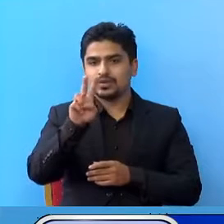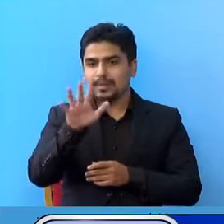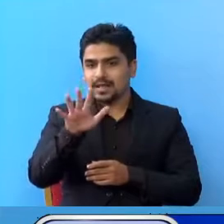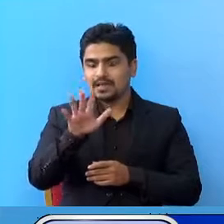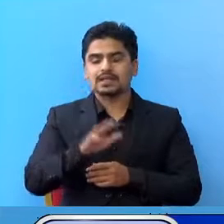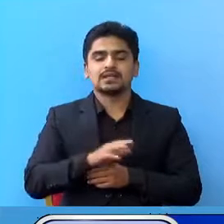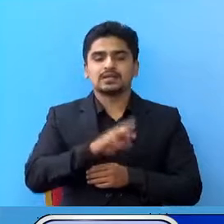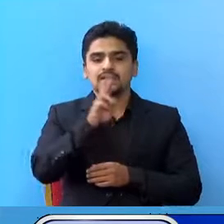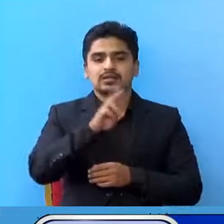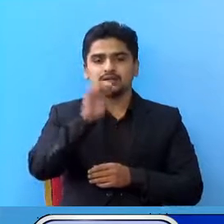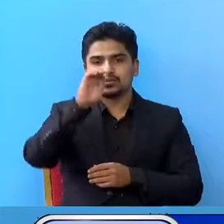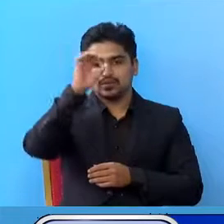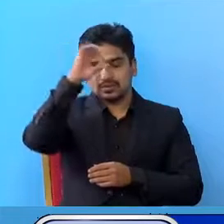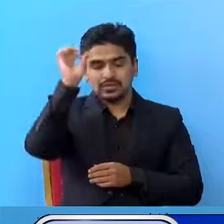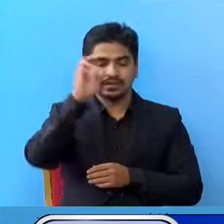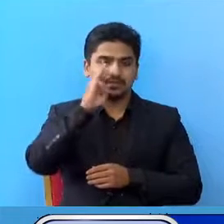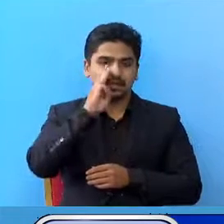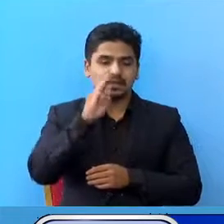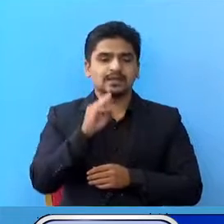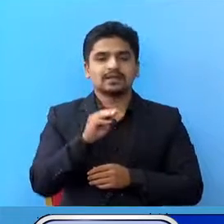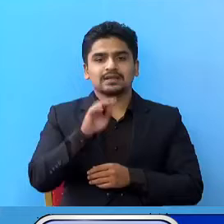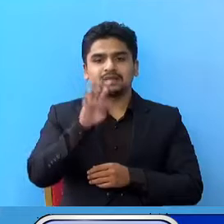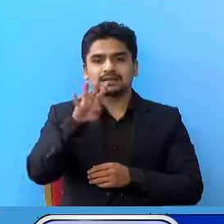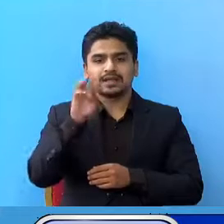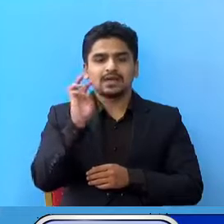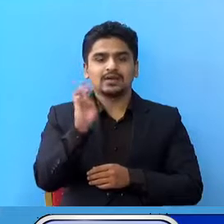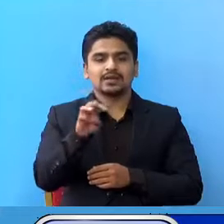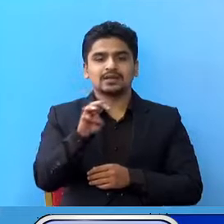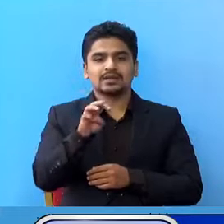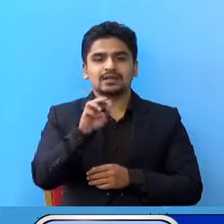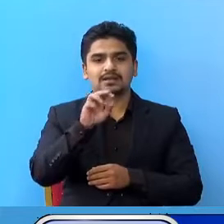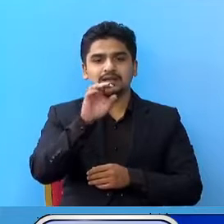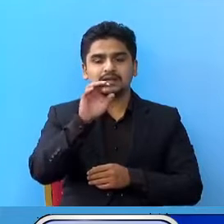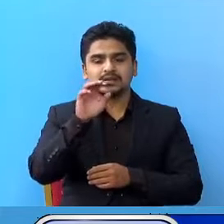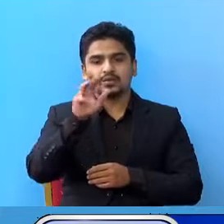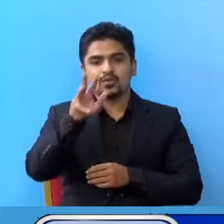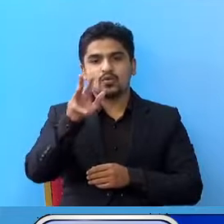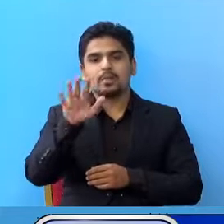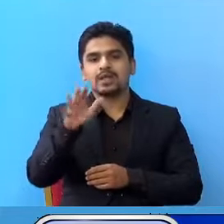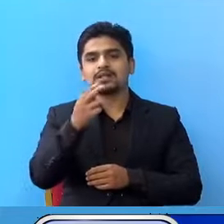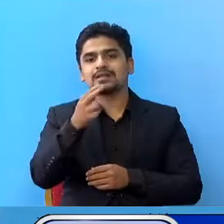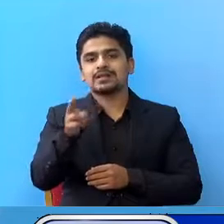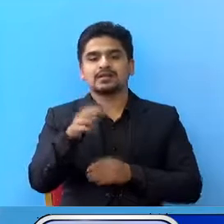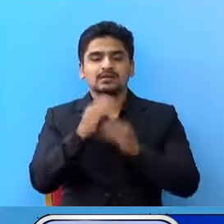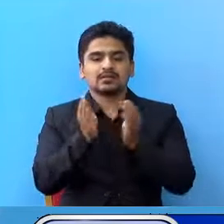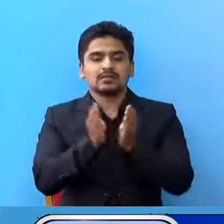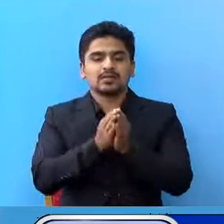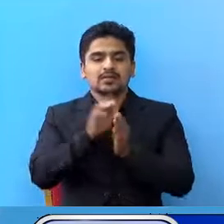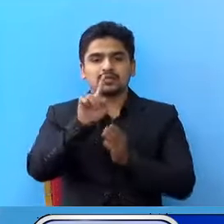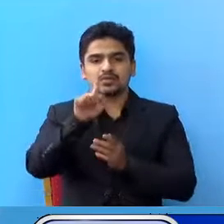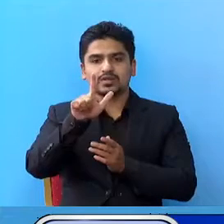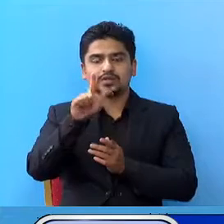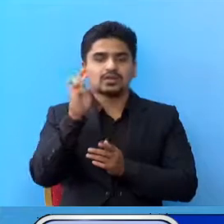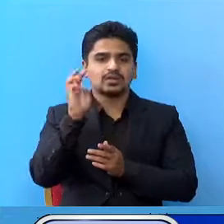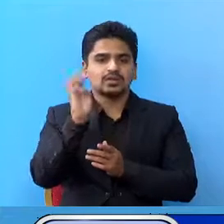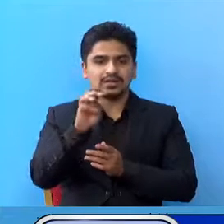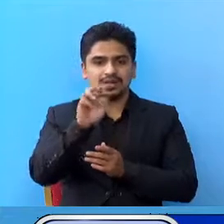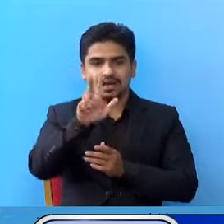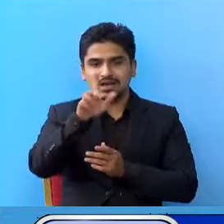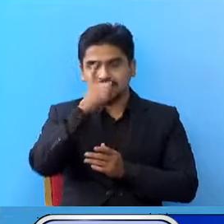रशुदुर पश्चिम प्रदेश मां 4,095 गरी जम्मा 17,044